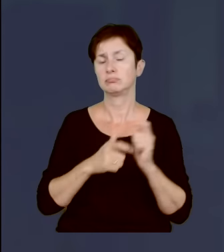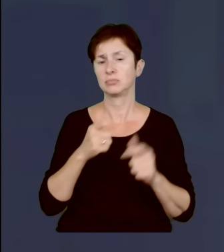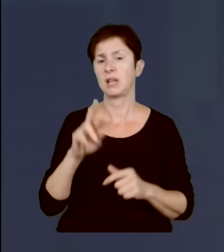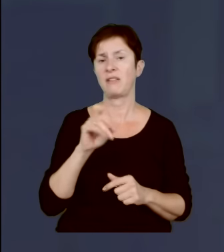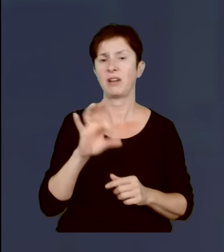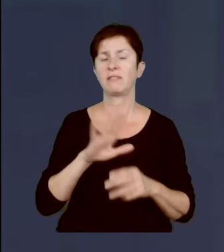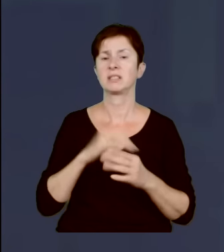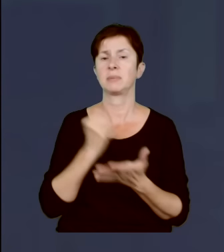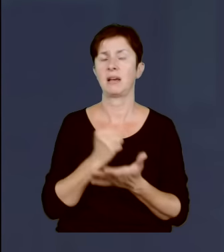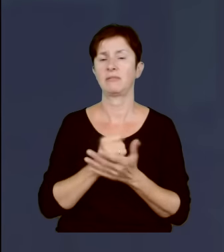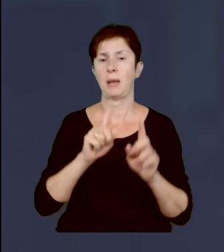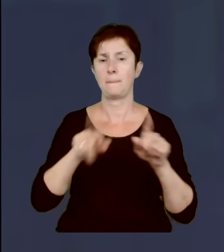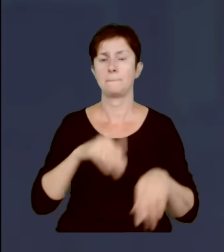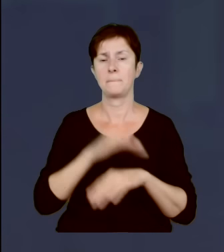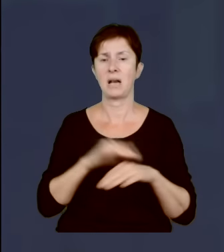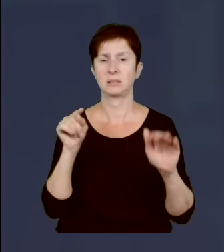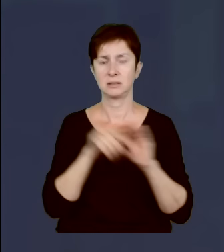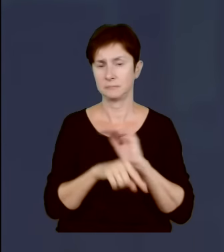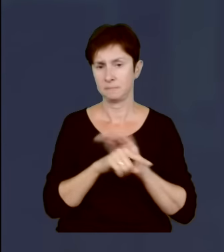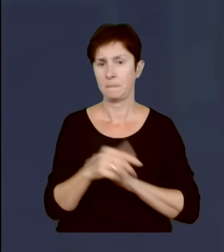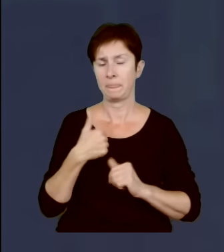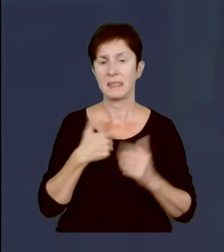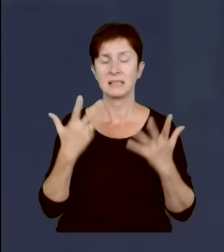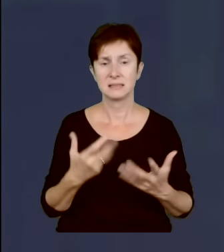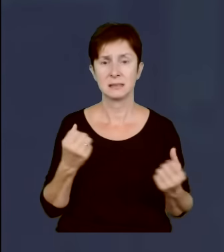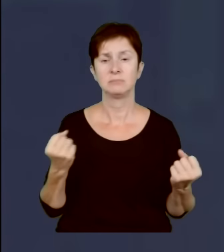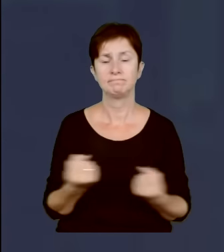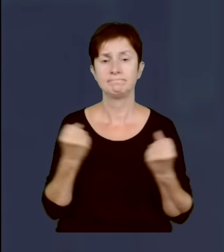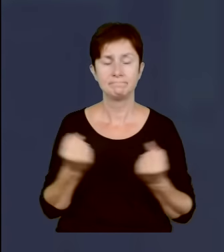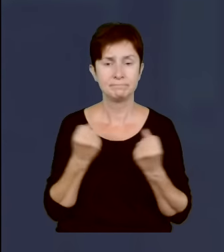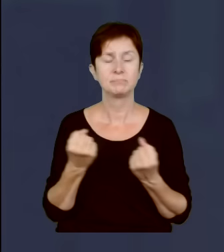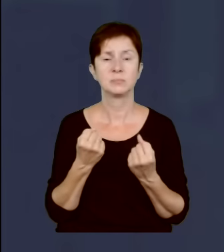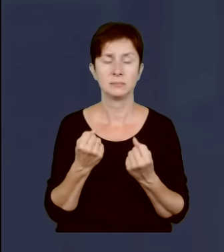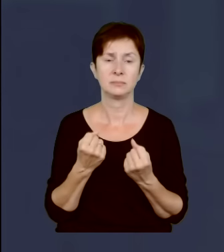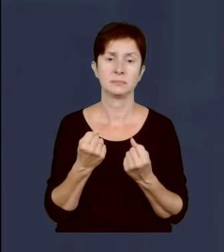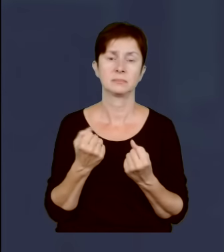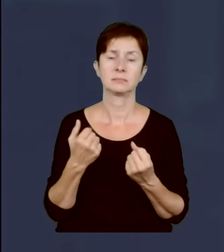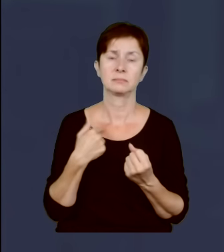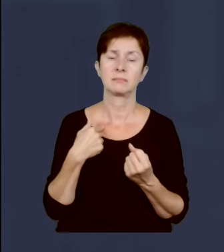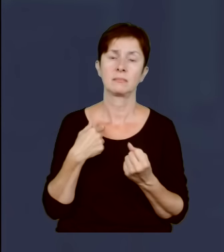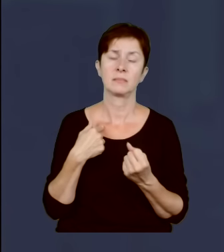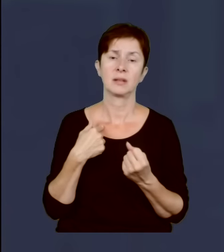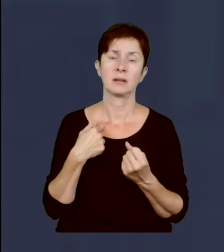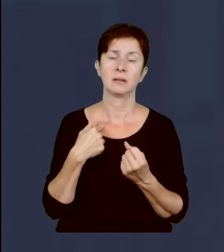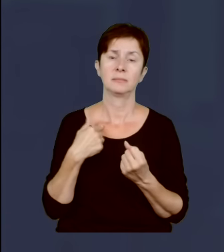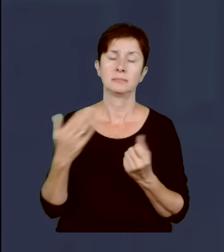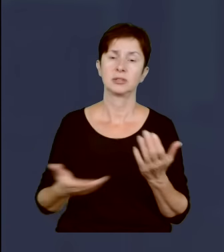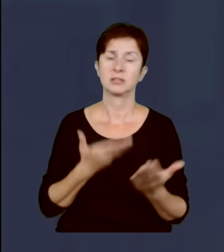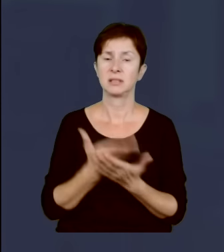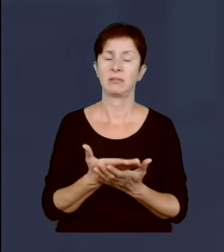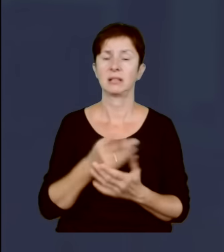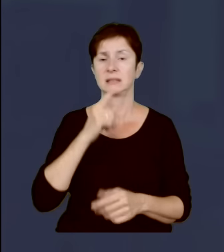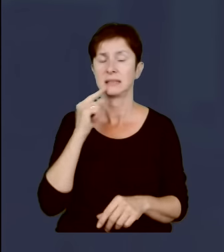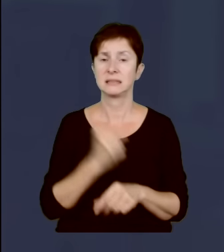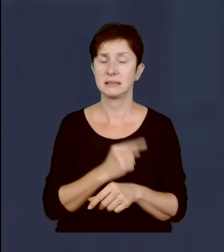migracyjnego. Naszą intencją jest doprowadzenie do tego, żeby była przedstawiona właśnie decyzja